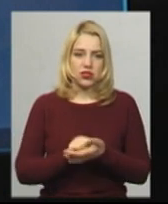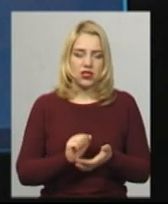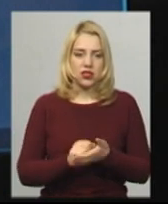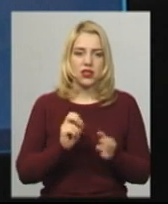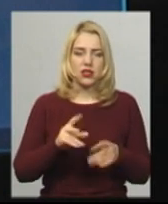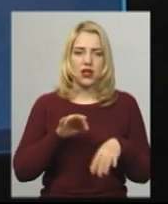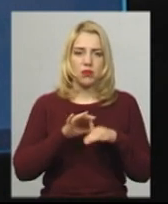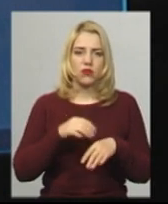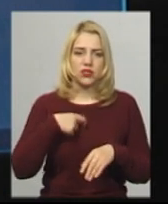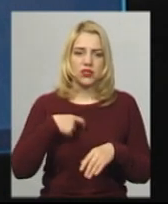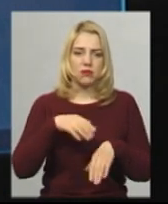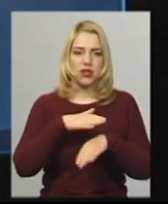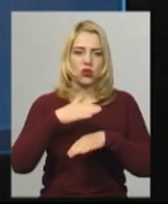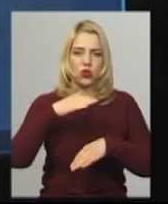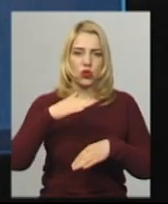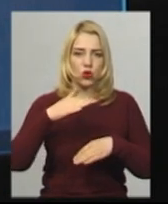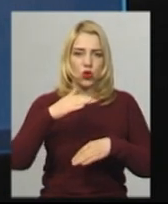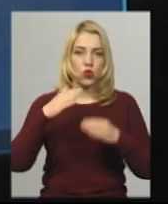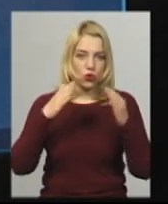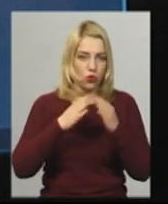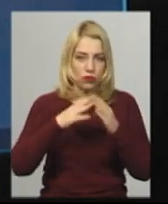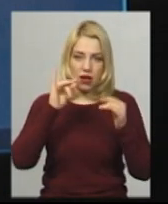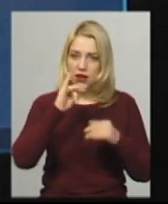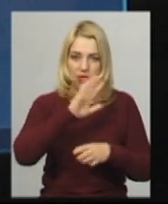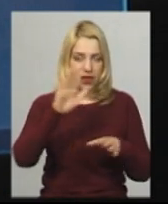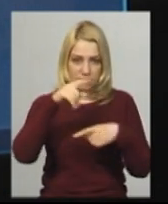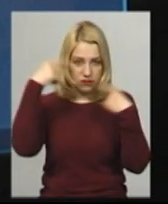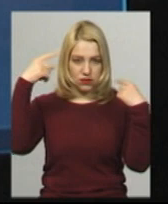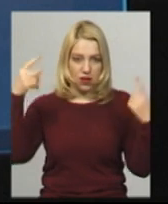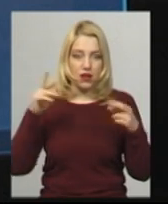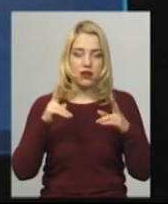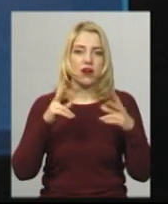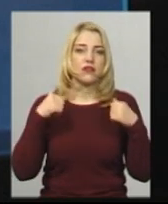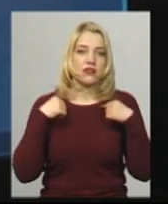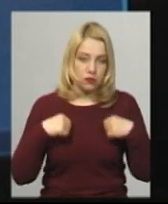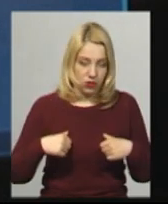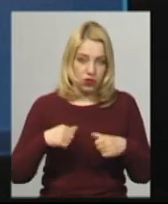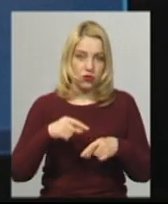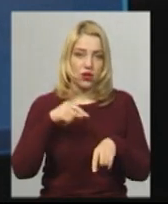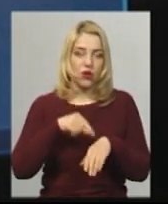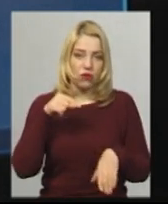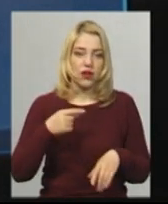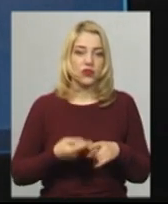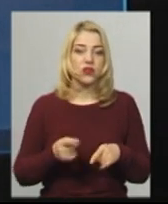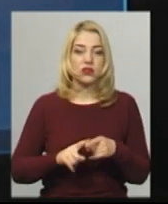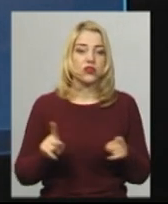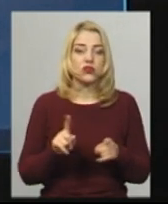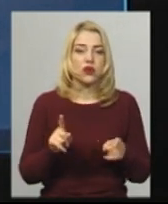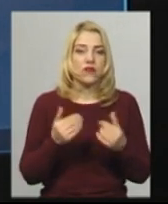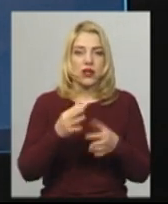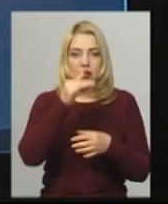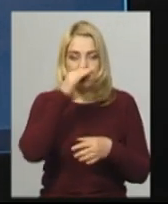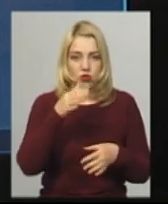поводити себе вдома і не зійти з розуму. Як спокійно реагувати на те, що ми не можемо